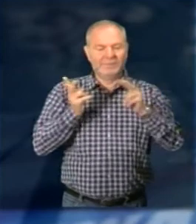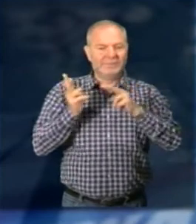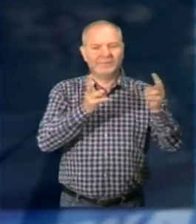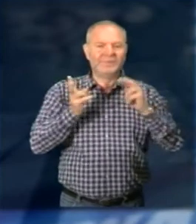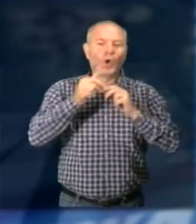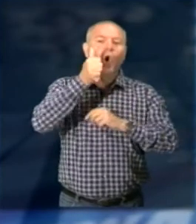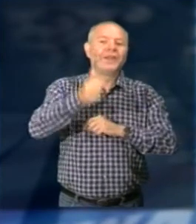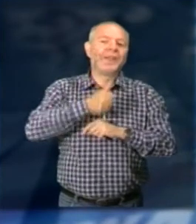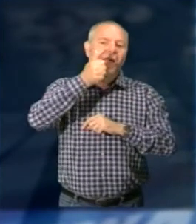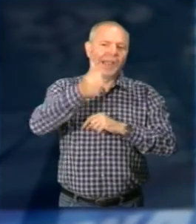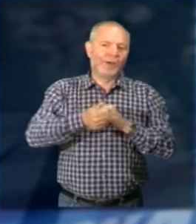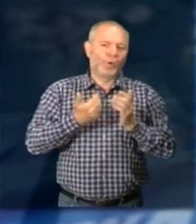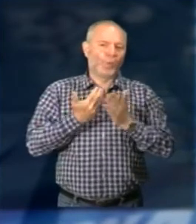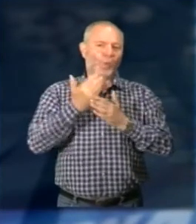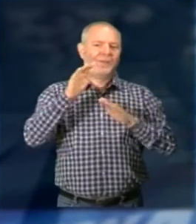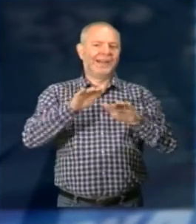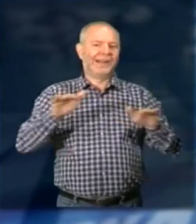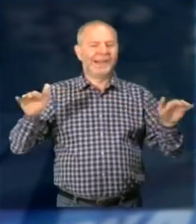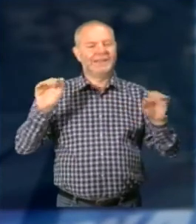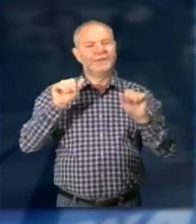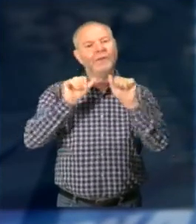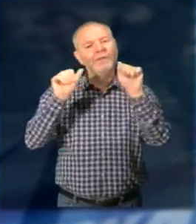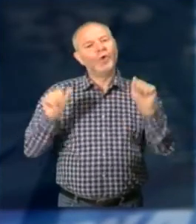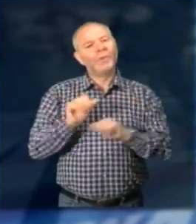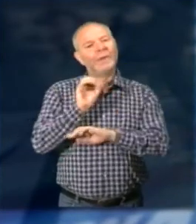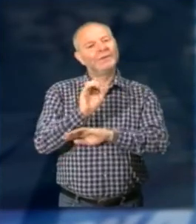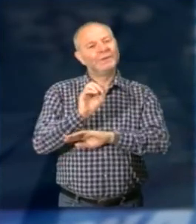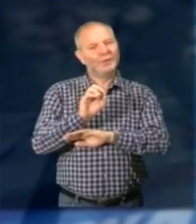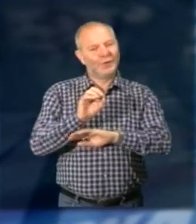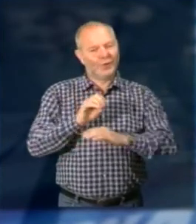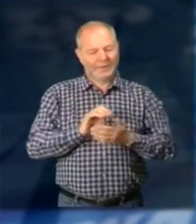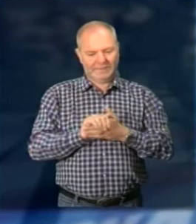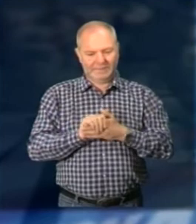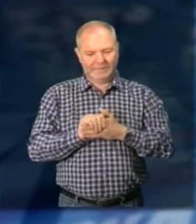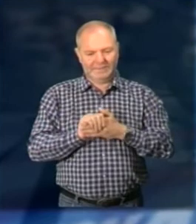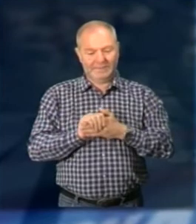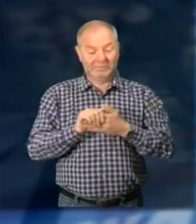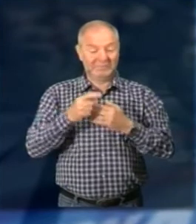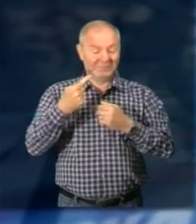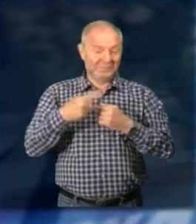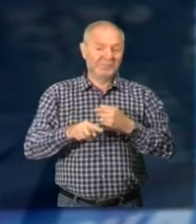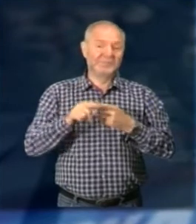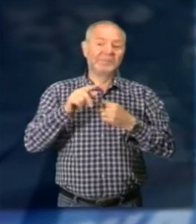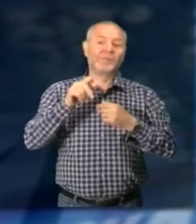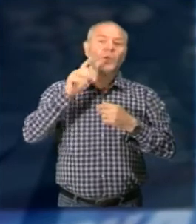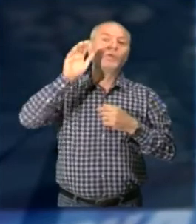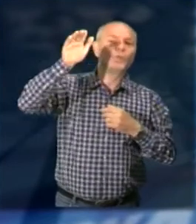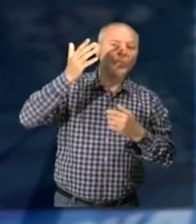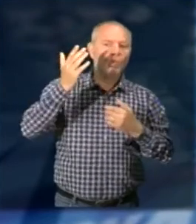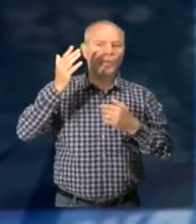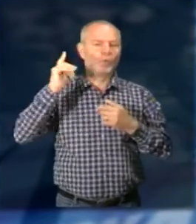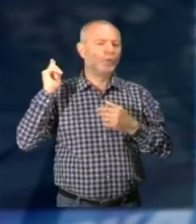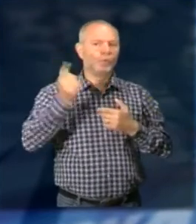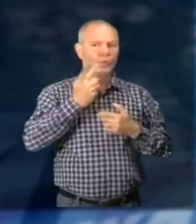E conseguentemente questa formazione porterà poi ad avere Una base di cittadini che avranno una sensazione Una